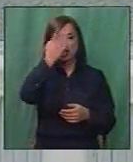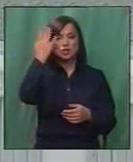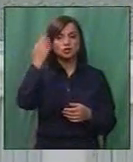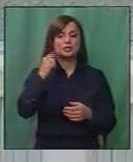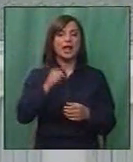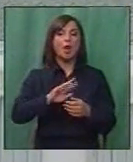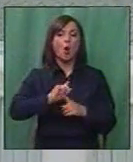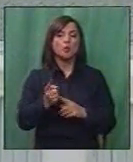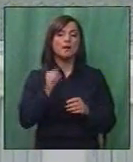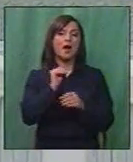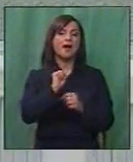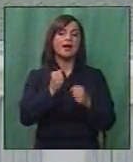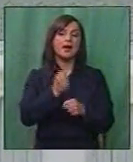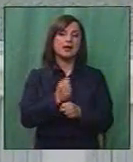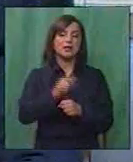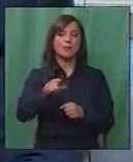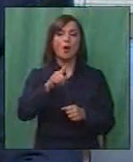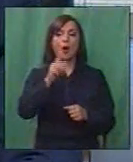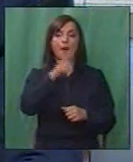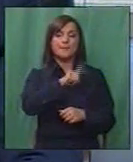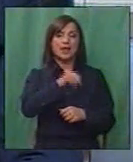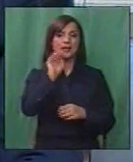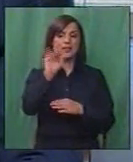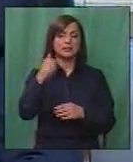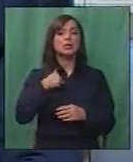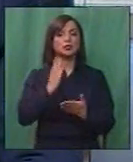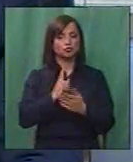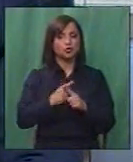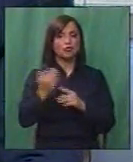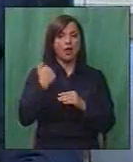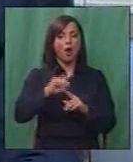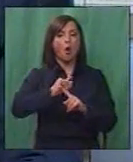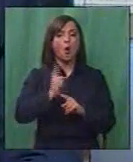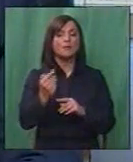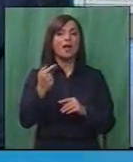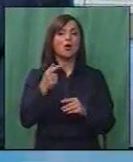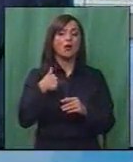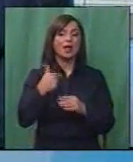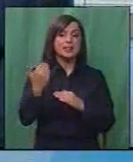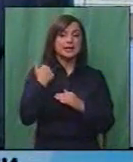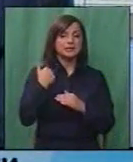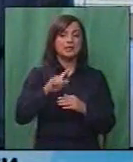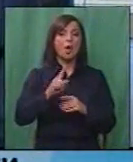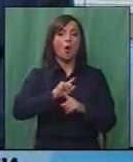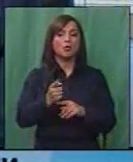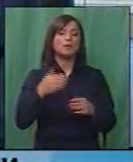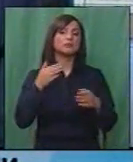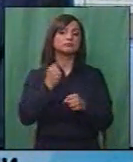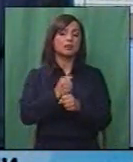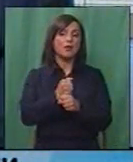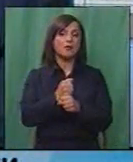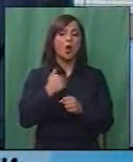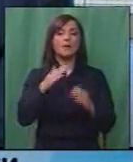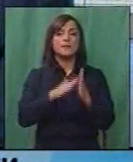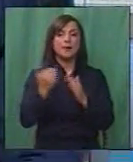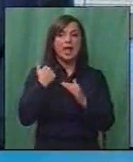дали соодветно реагирал по пријавите на полицијата? Ние реагираме во моментот кога нас ќе ни се сигнализира значи од